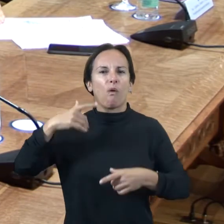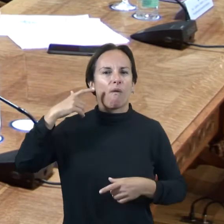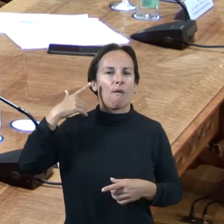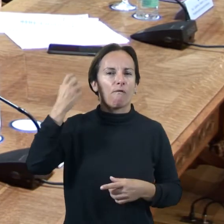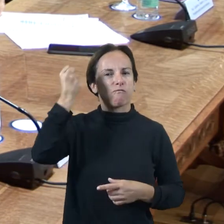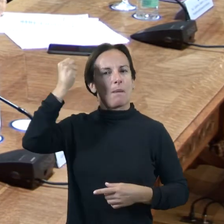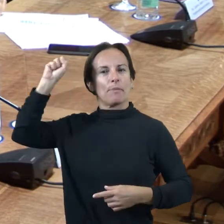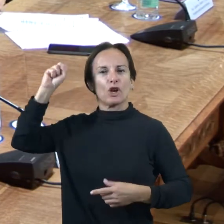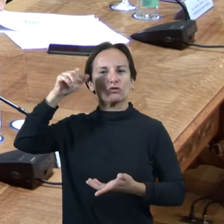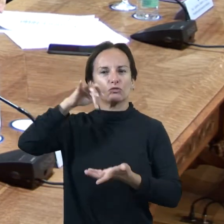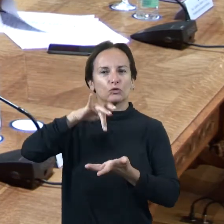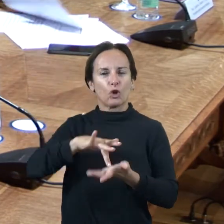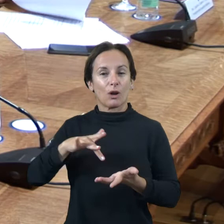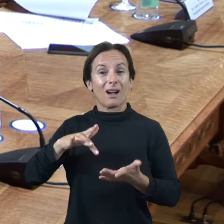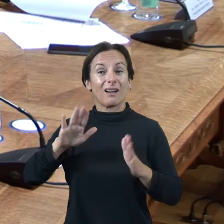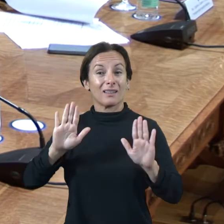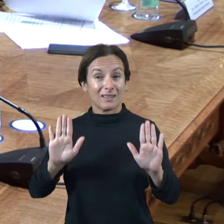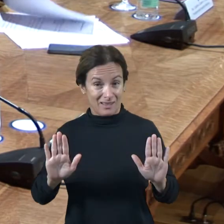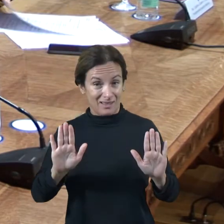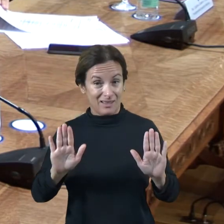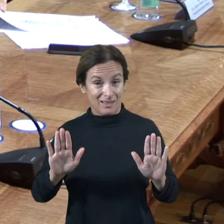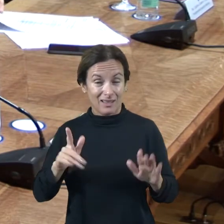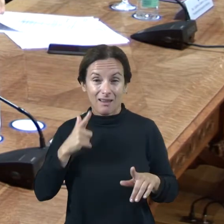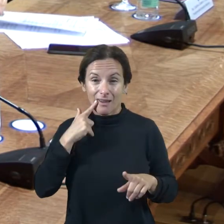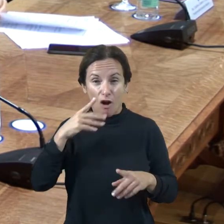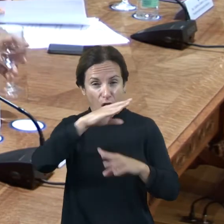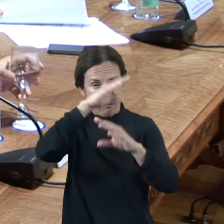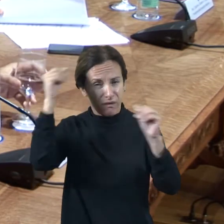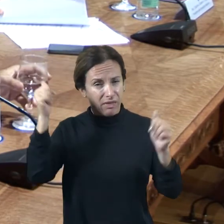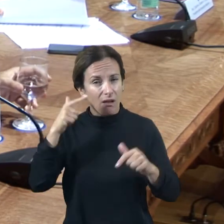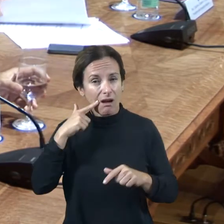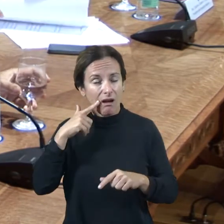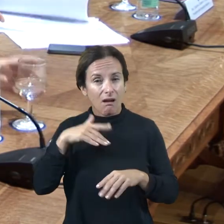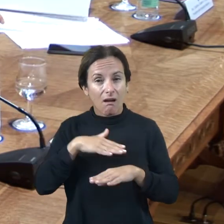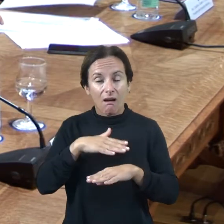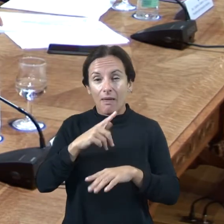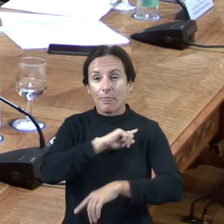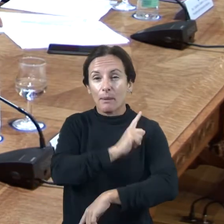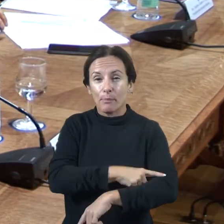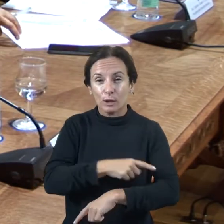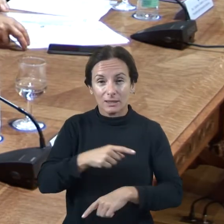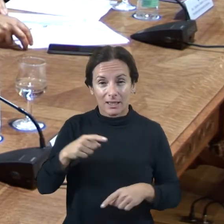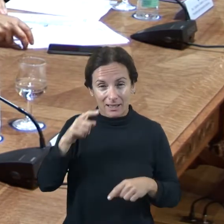campions i se n'obliden que si no hi ha una base no se pot arribar allà dalt